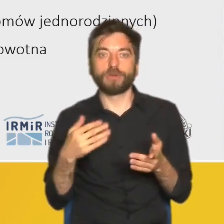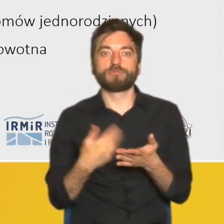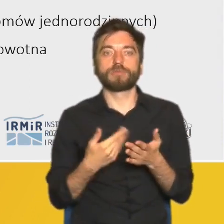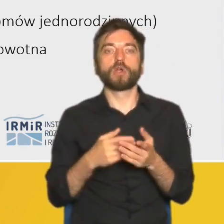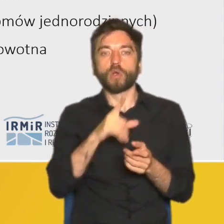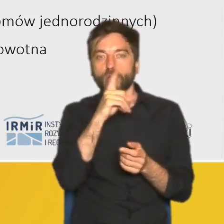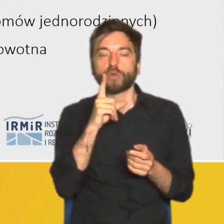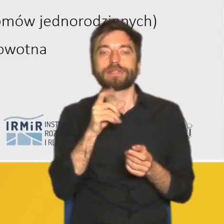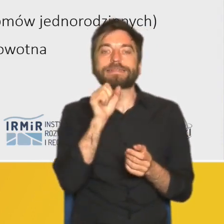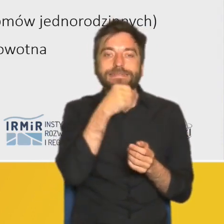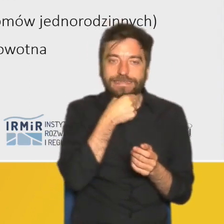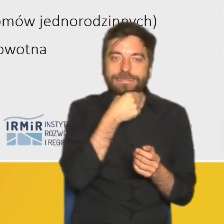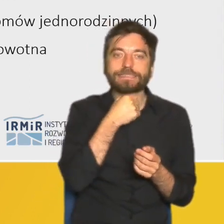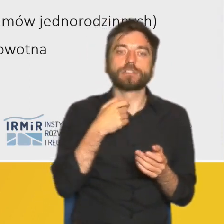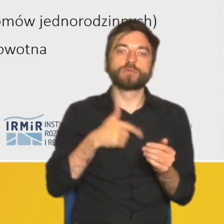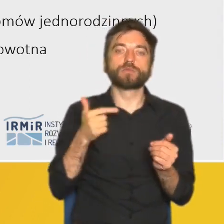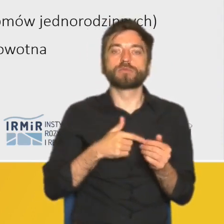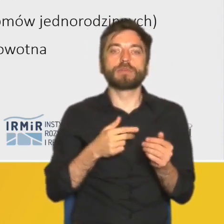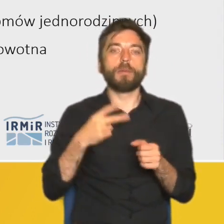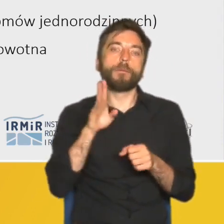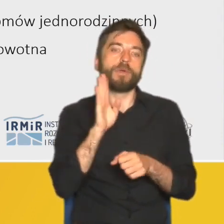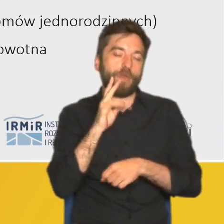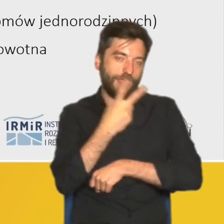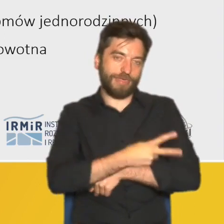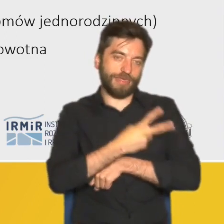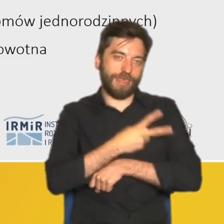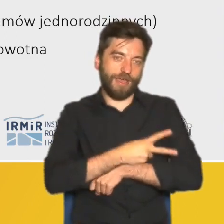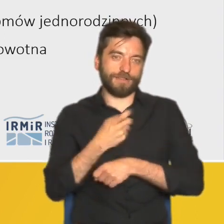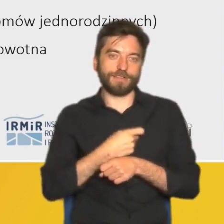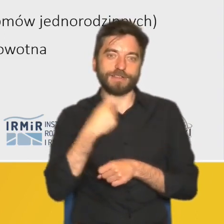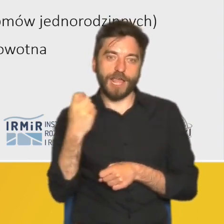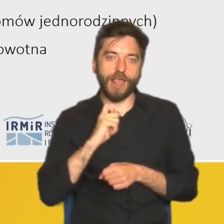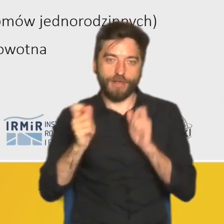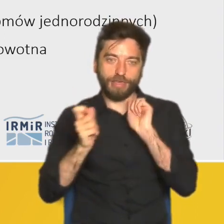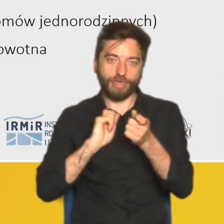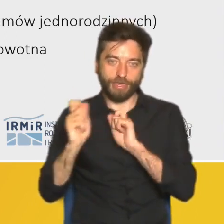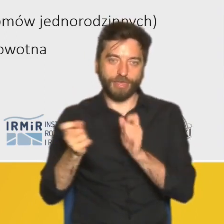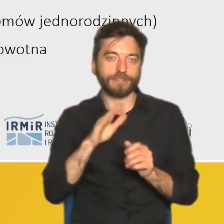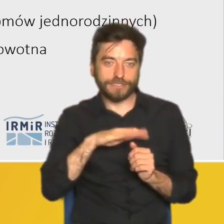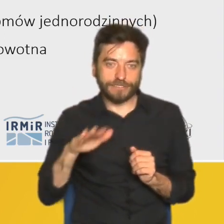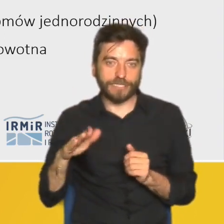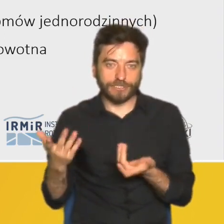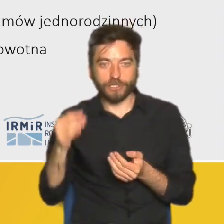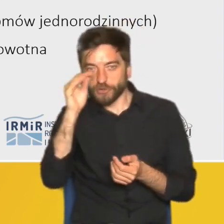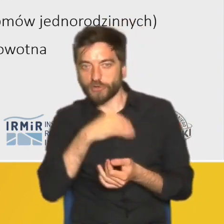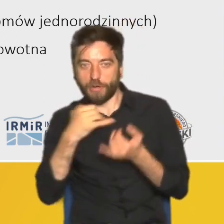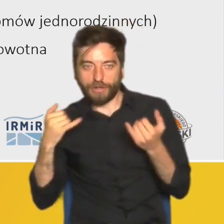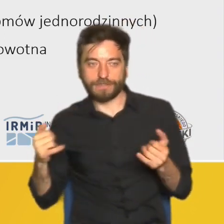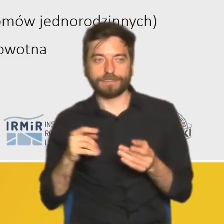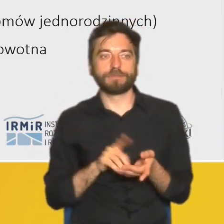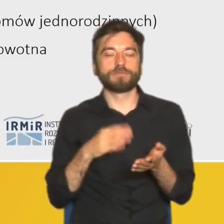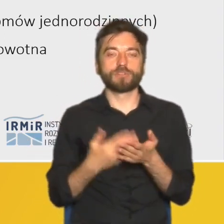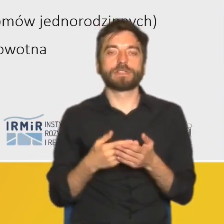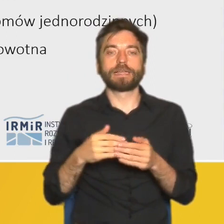są także zmęczeni rolą taksówkarzy. Większość osób w pierwszej kolejności korzysta z samochodu, nawet jeśli na granicy miasta przesiada się do